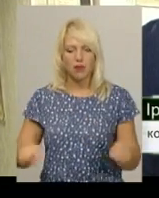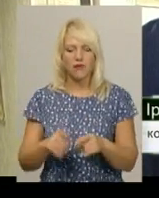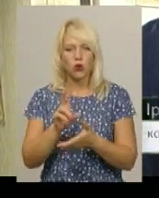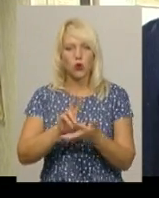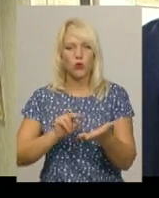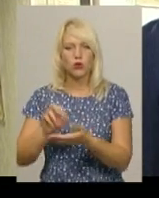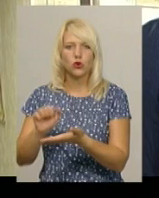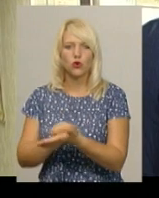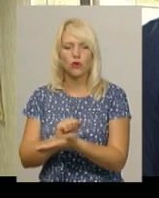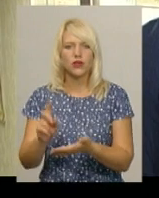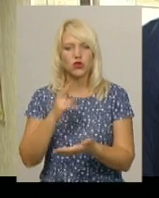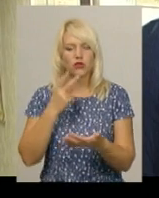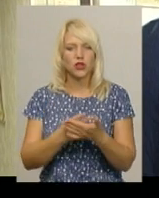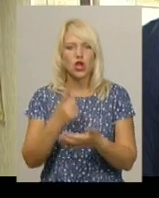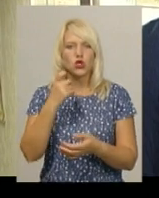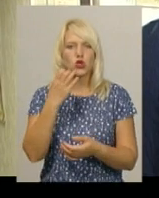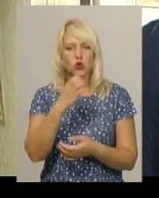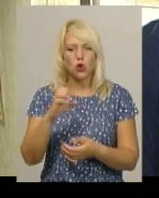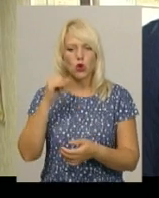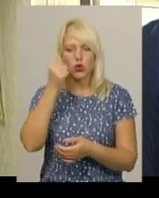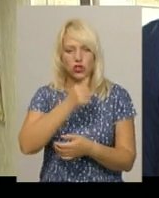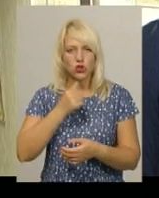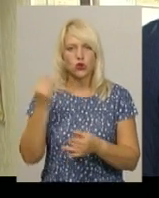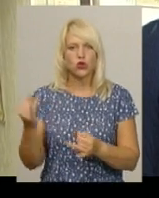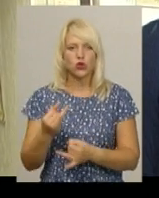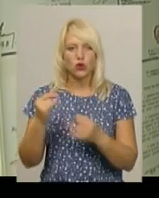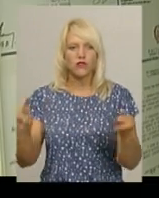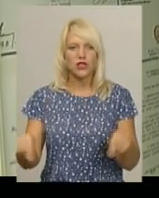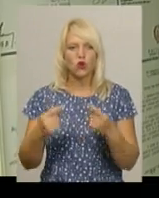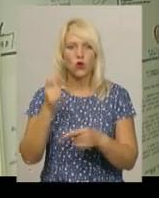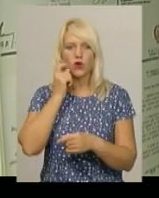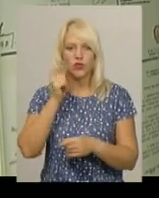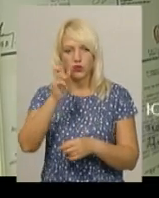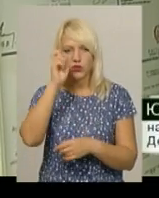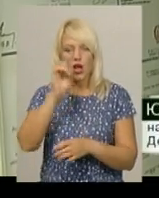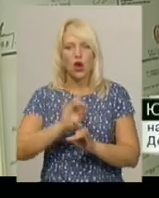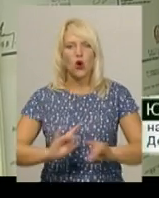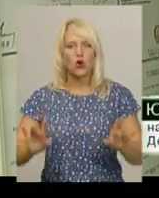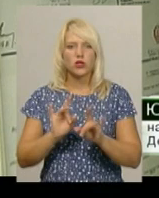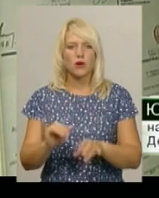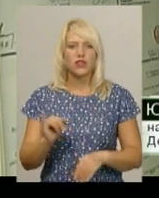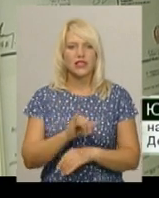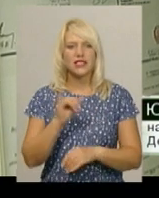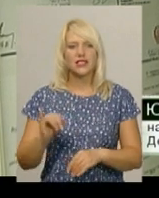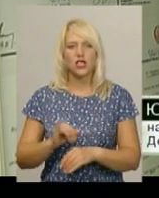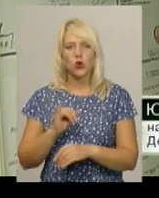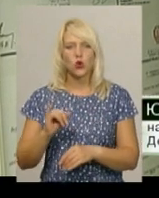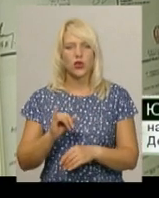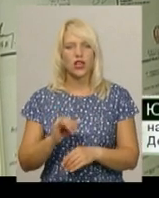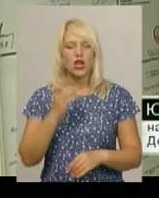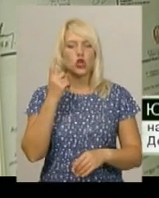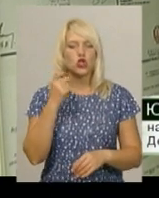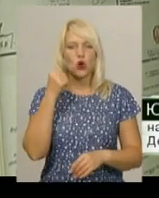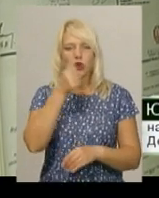документів, що відображають 100-річну історію встановлення української держави. Розповідають історію 100